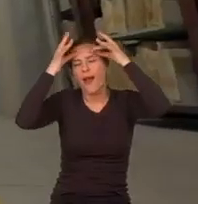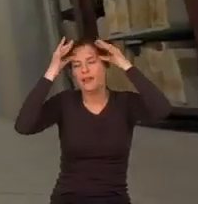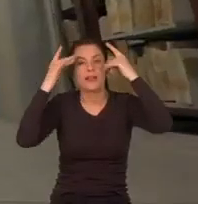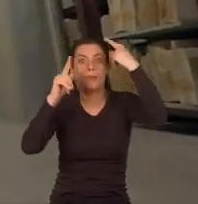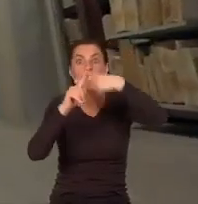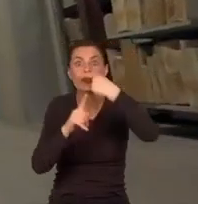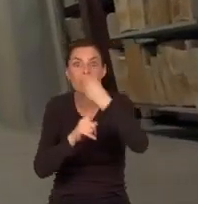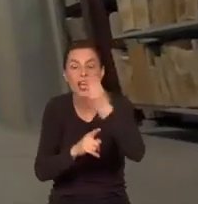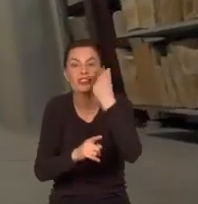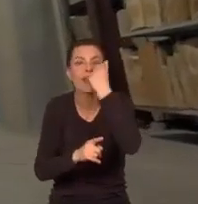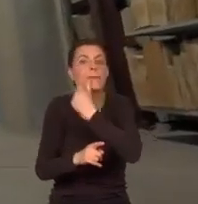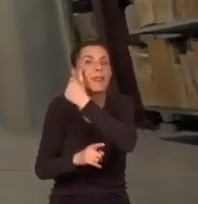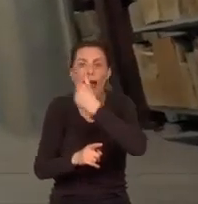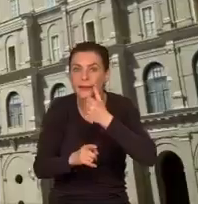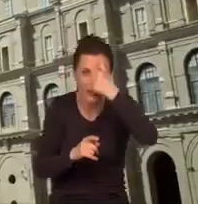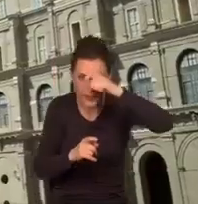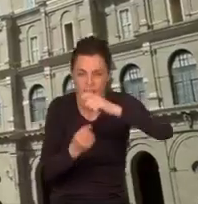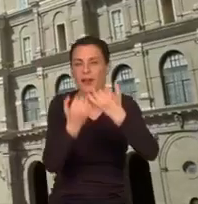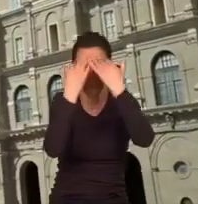nazwie tajne archiwa watykańskie.